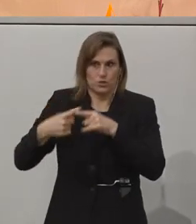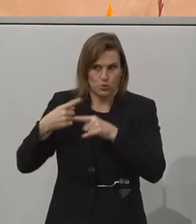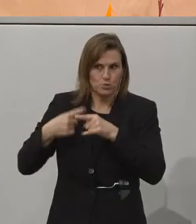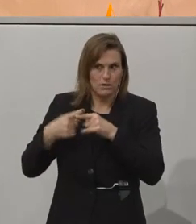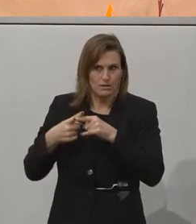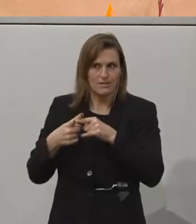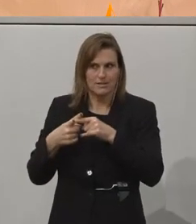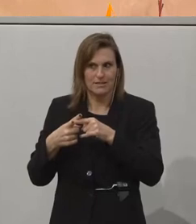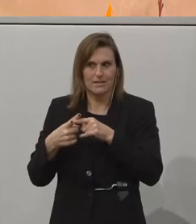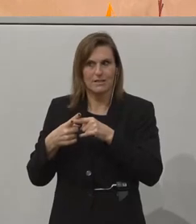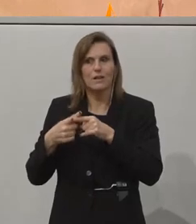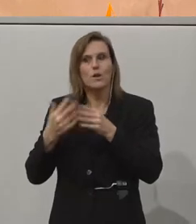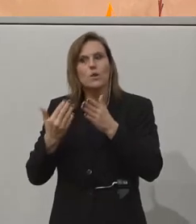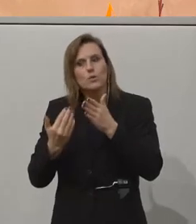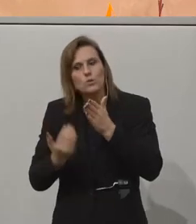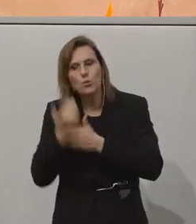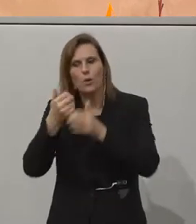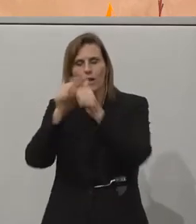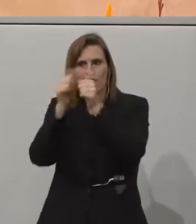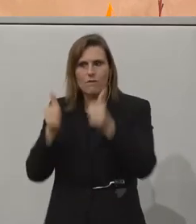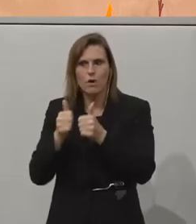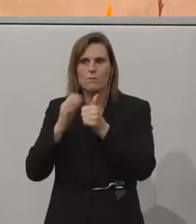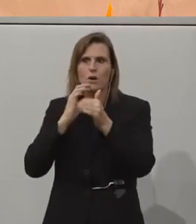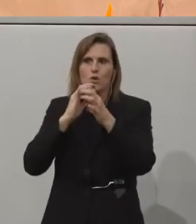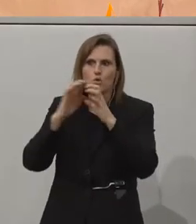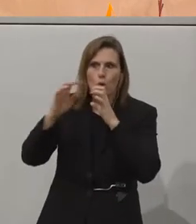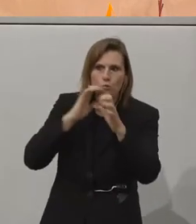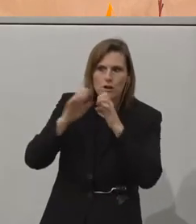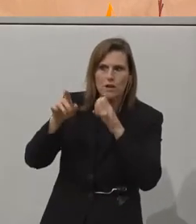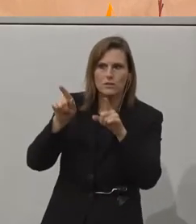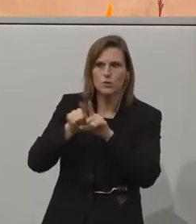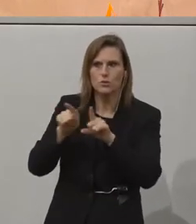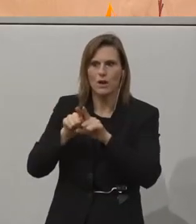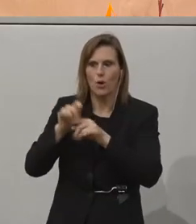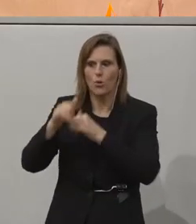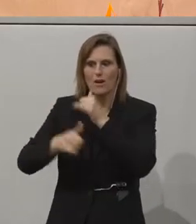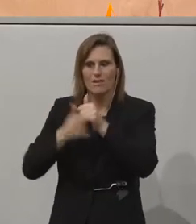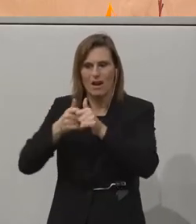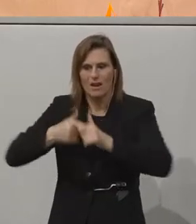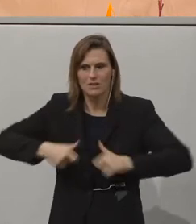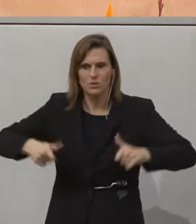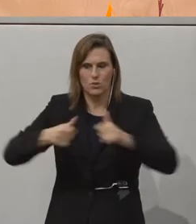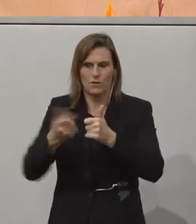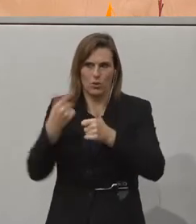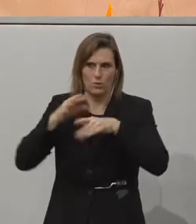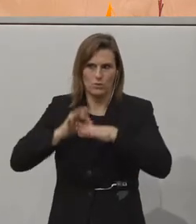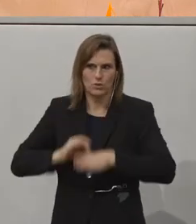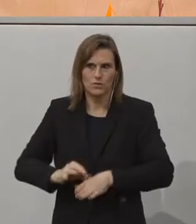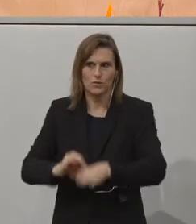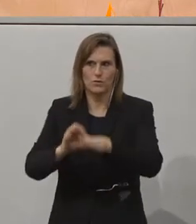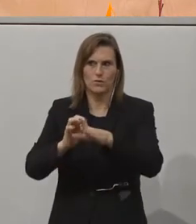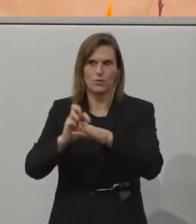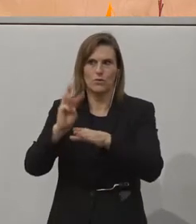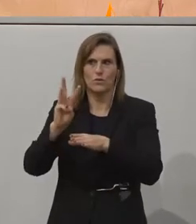eine neue Art der Kommunikation unserer Jahreskonferenz durchführen, indem wir ein Web